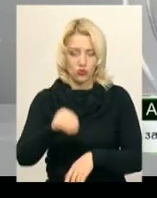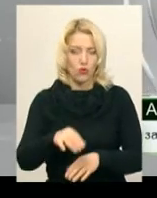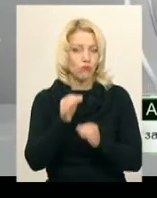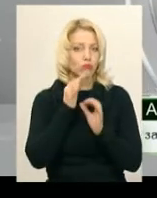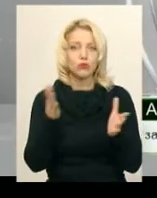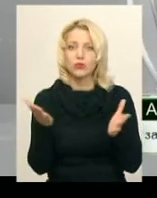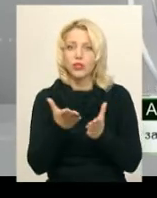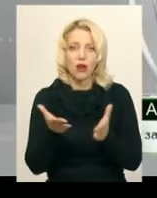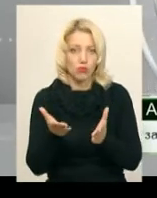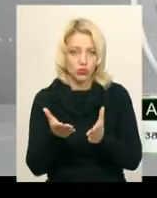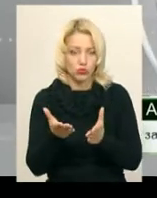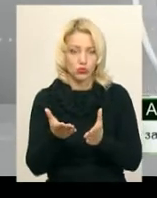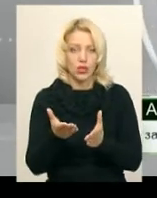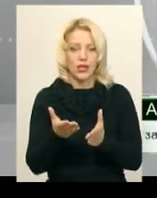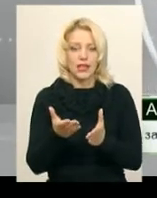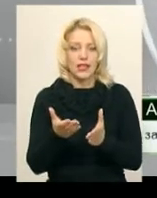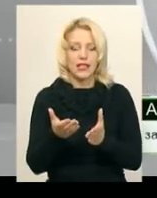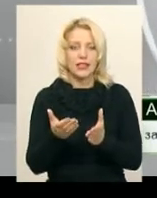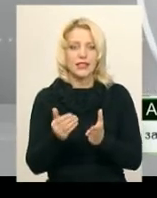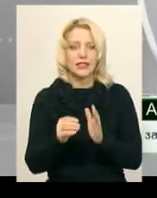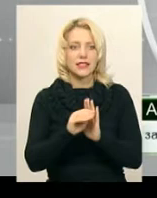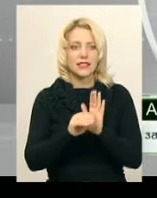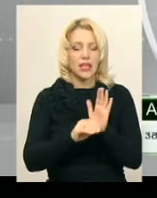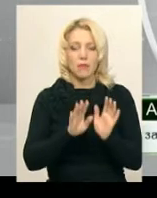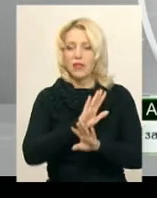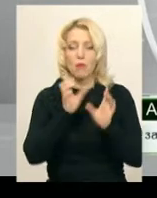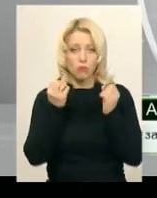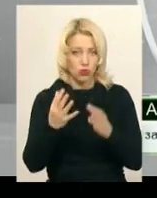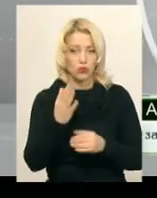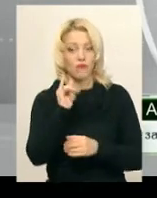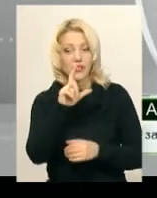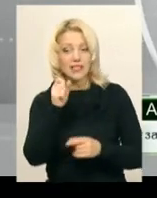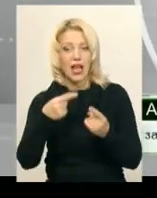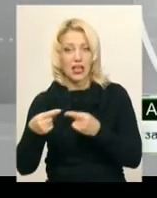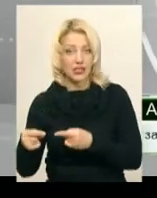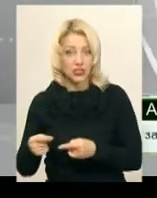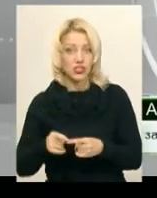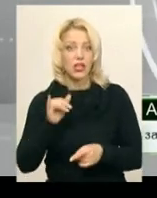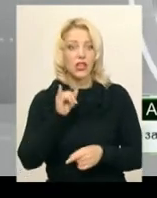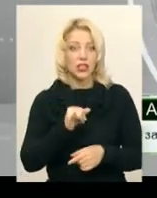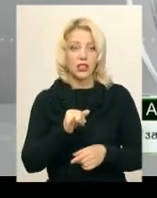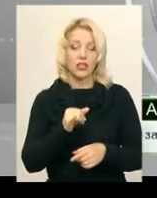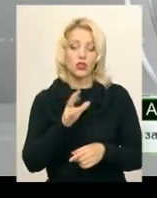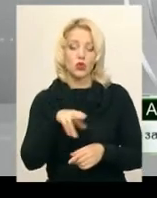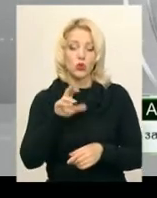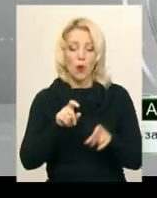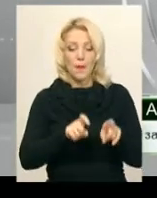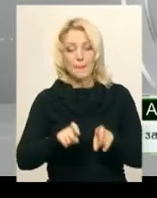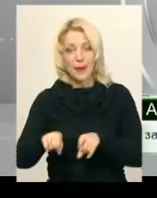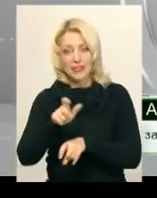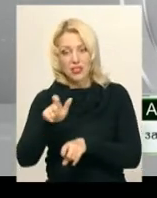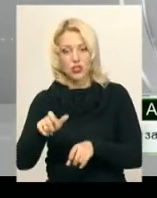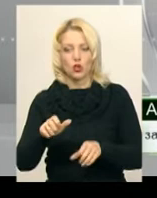будь-якою платіжною системою, не лише «Віза». Щодо платних пасажирів, безпосередня можливість